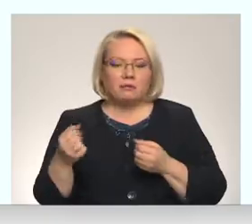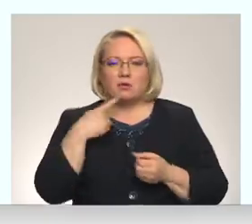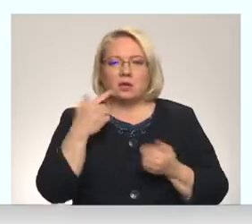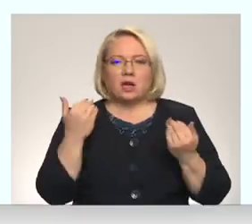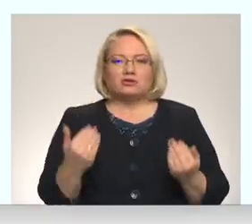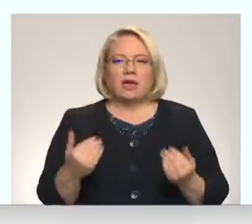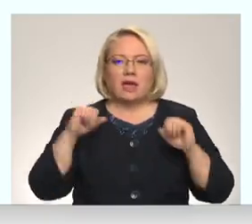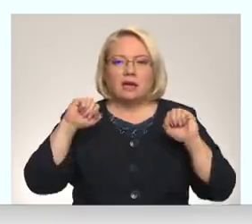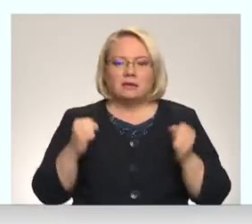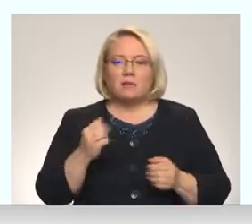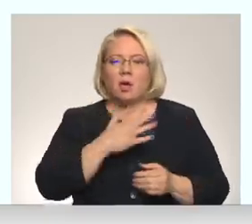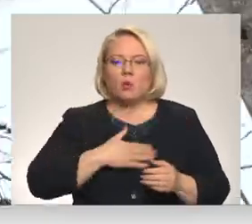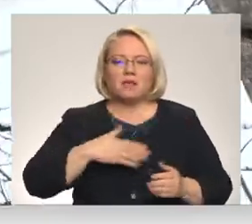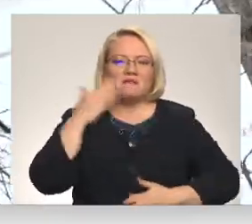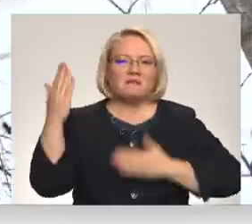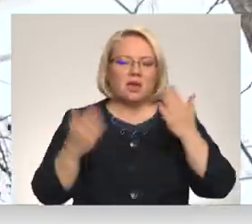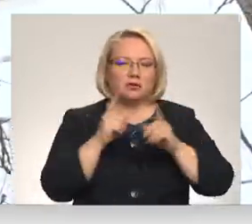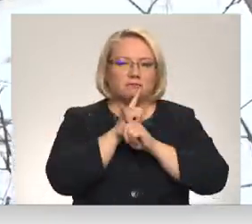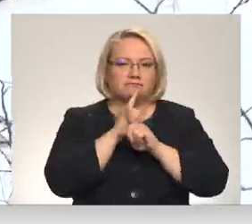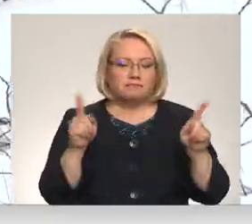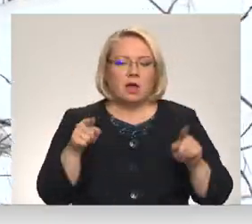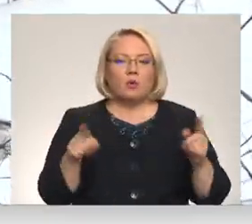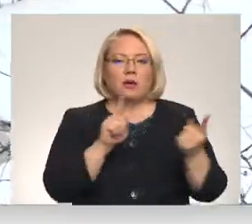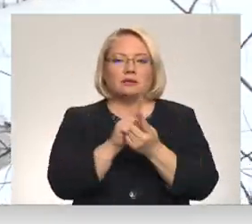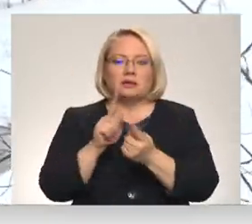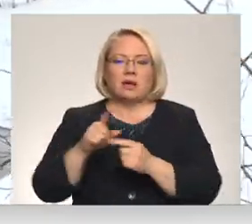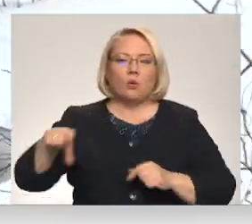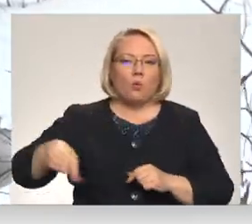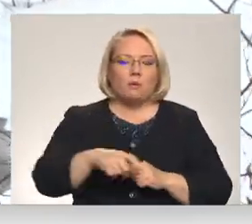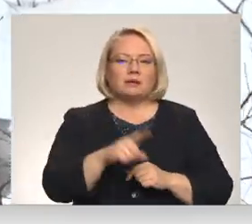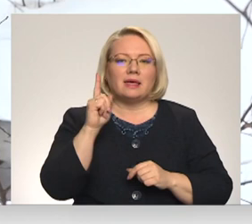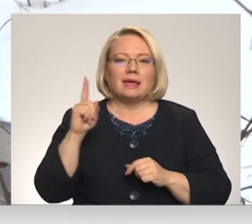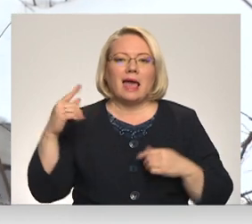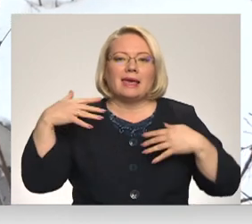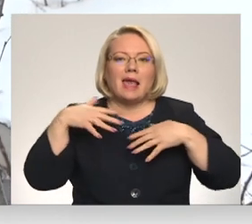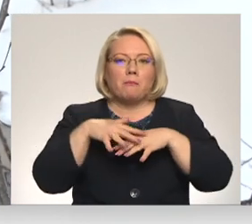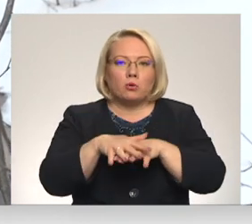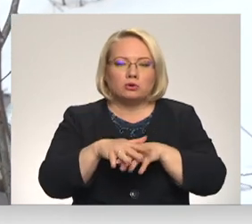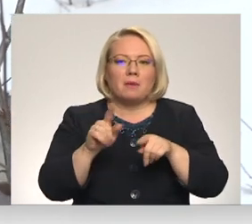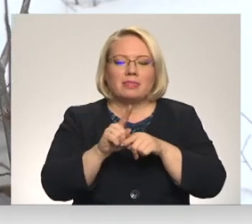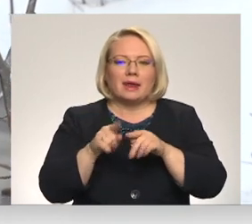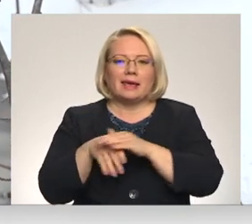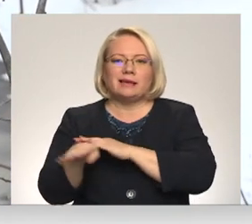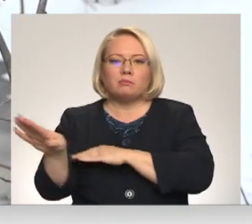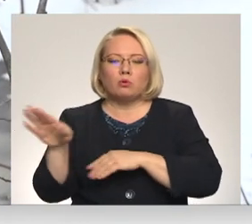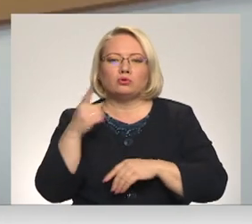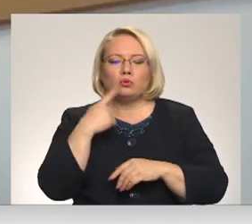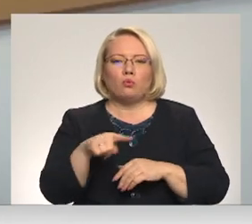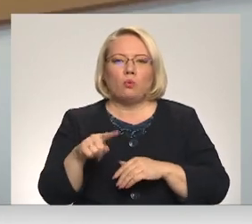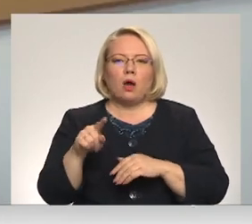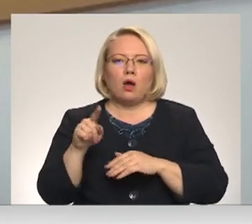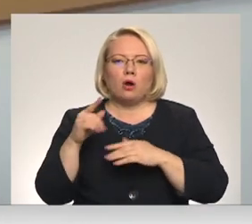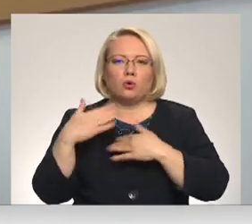šoziem ir netipisks vēju virziens. Ar to saskaras arī upēs, kas ne tikai ieplūst, bet arī izplūst no Engures ezera jūrā.